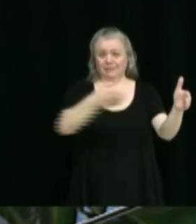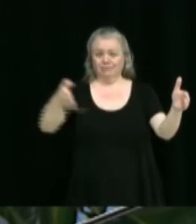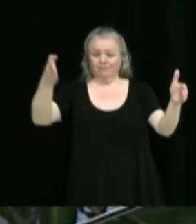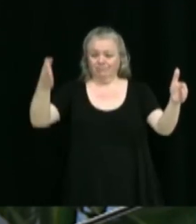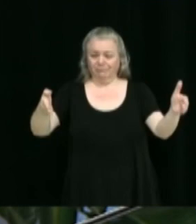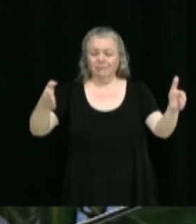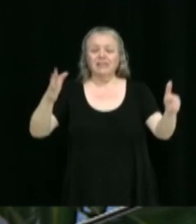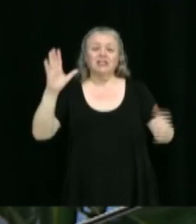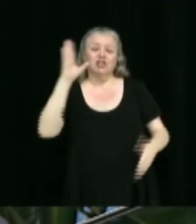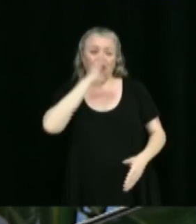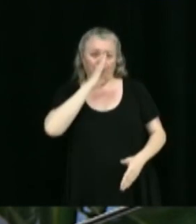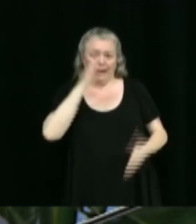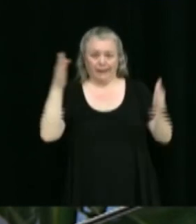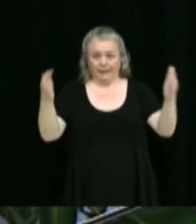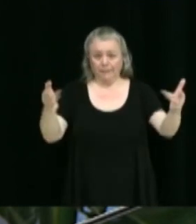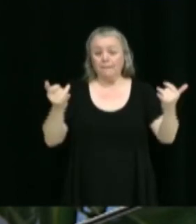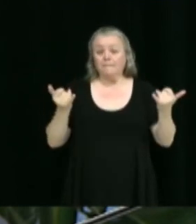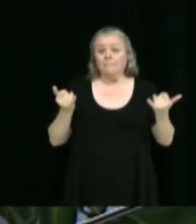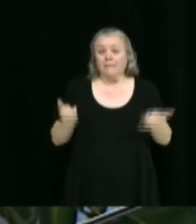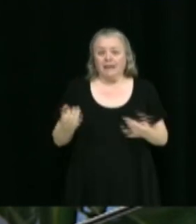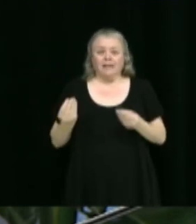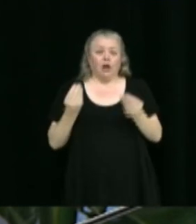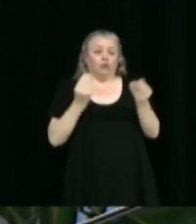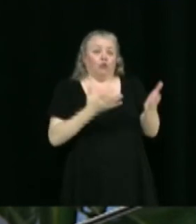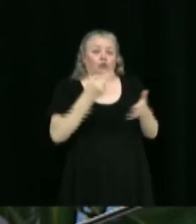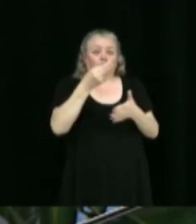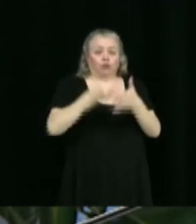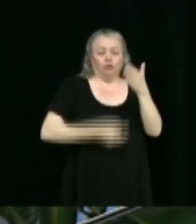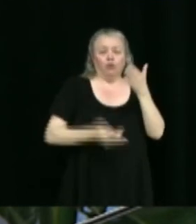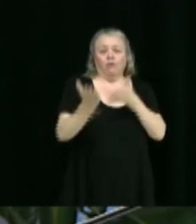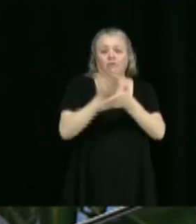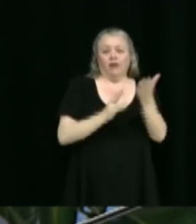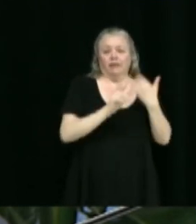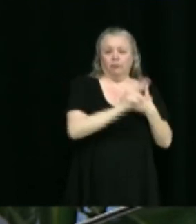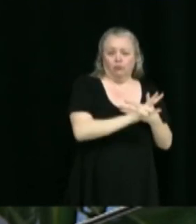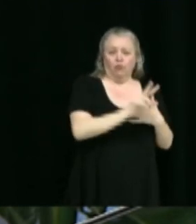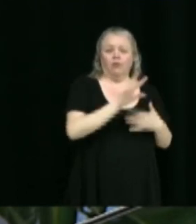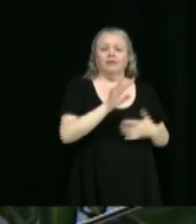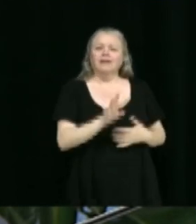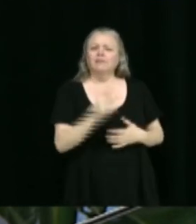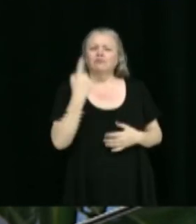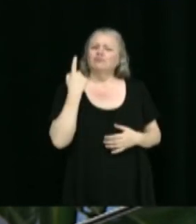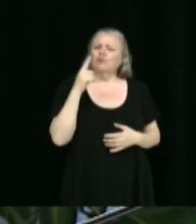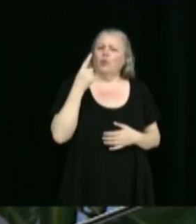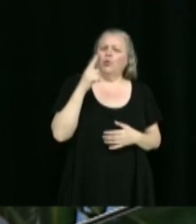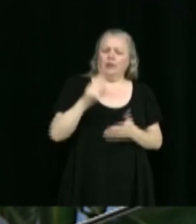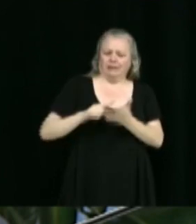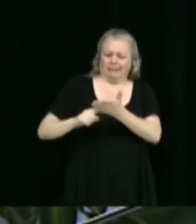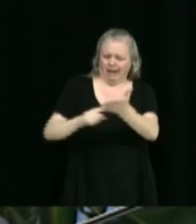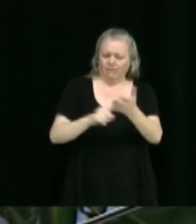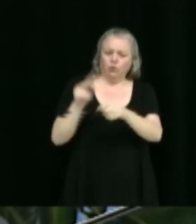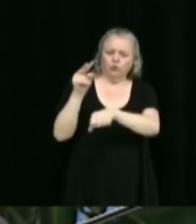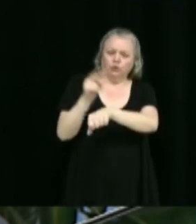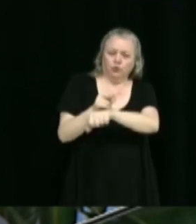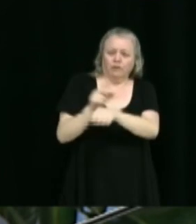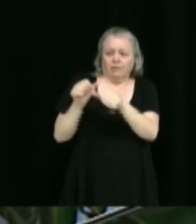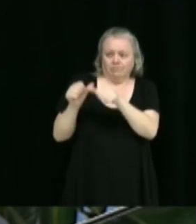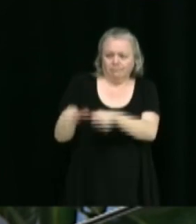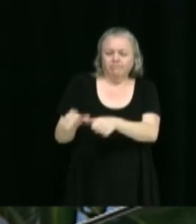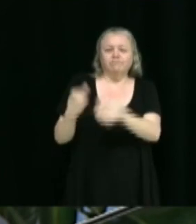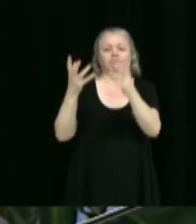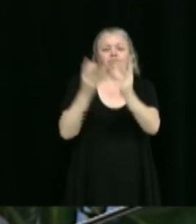'autoriser la réalisation des volets 3 et 4 de l'offre de services, ces volets étant la surveillance des travaux avec résidence pour